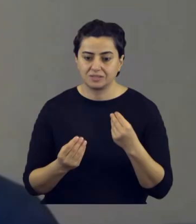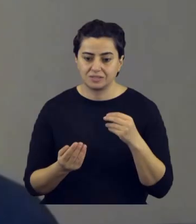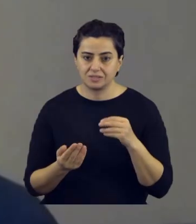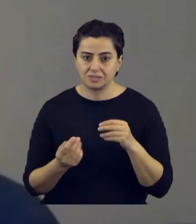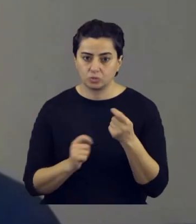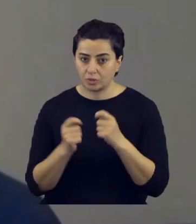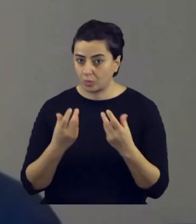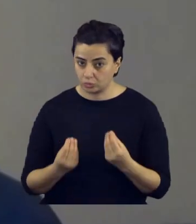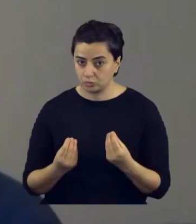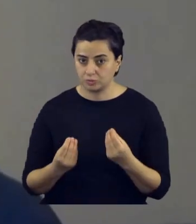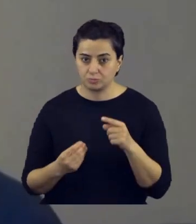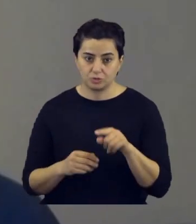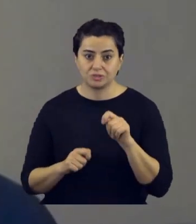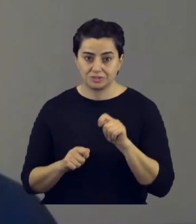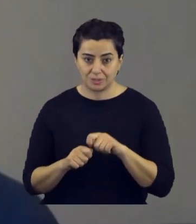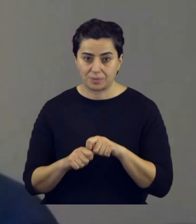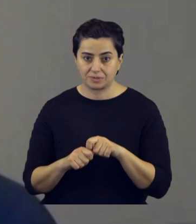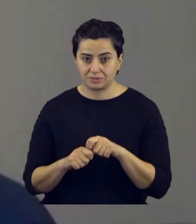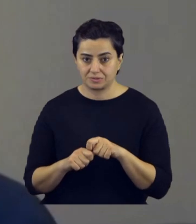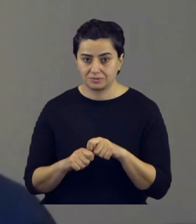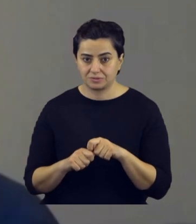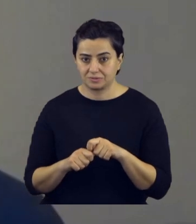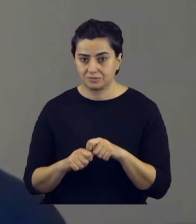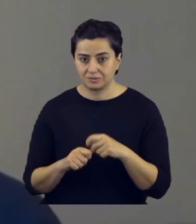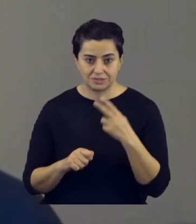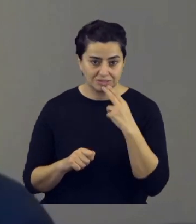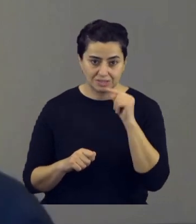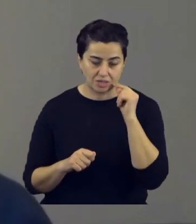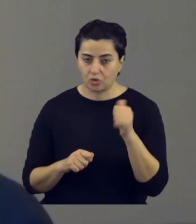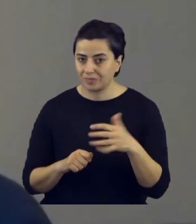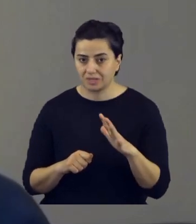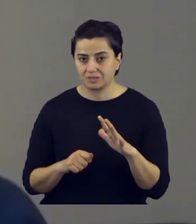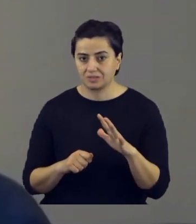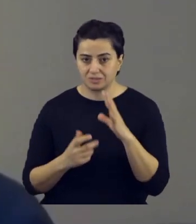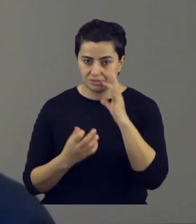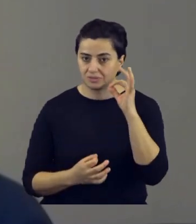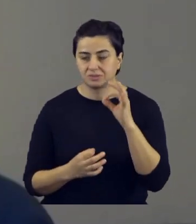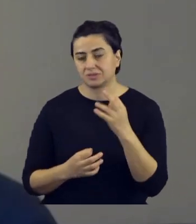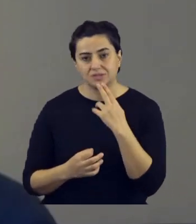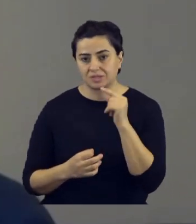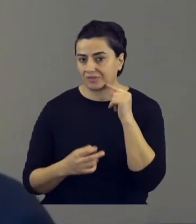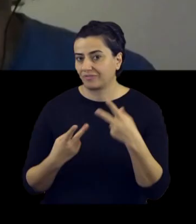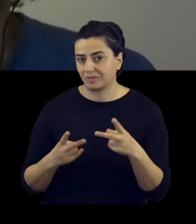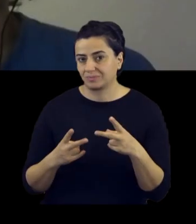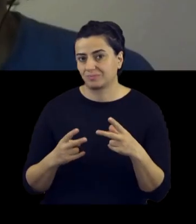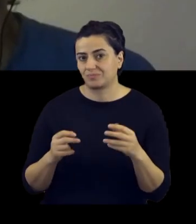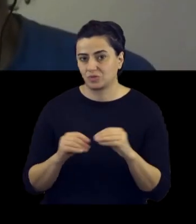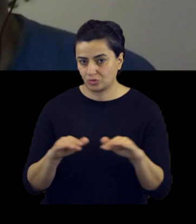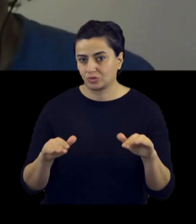başlar. Ve bunu yaparken cinsiyet de önemli değil. Herhangi bir cinsiyetten